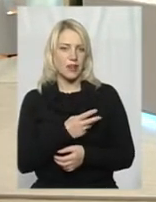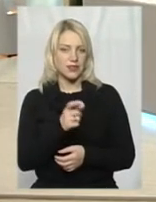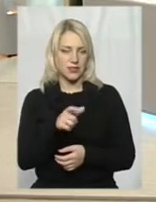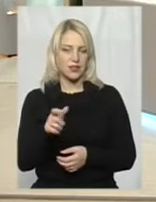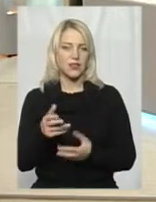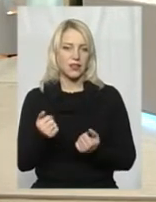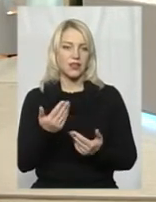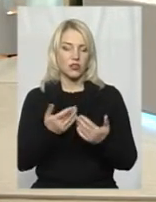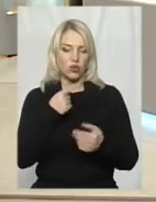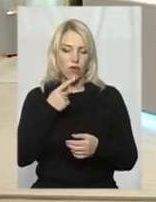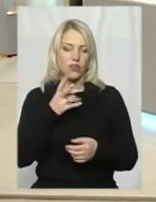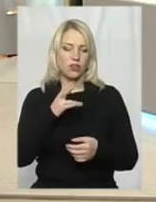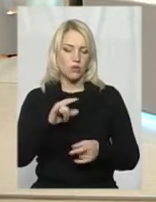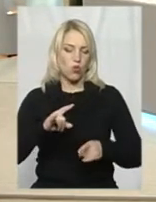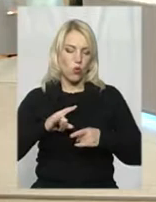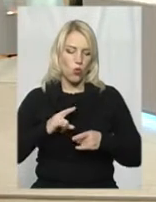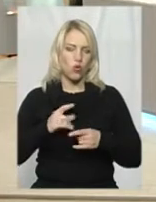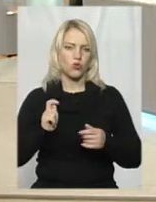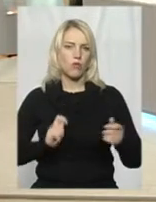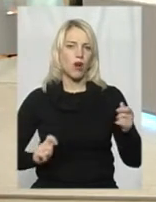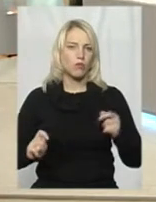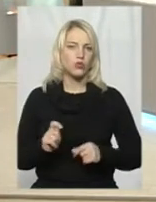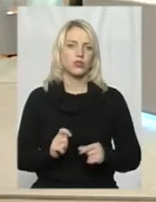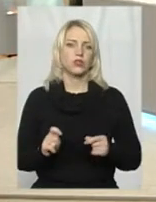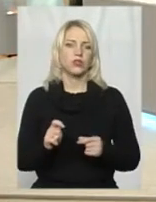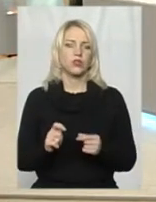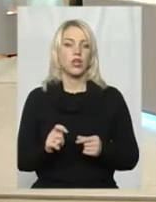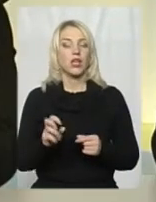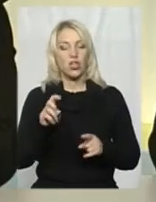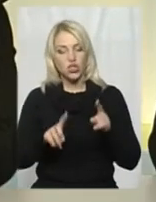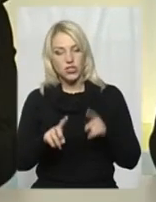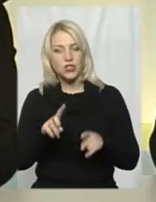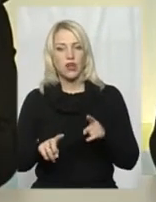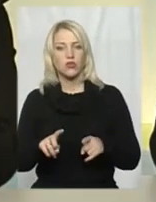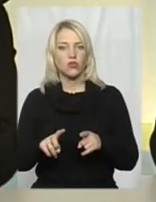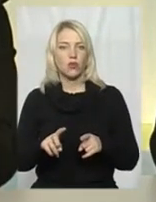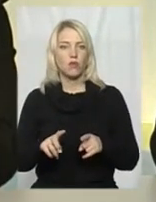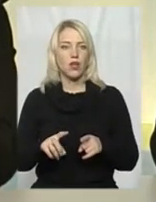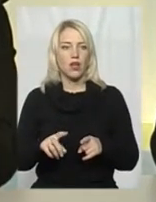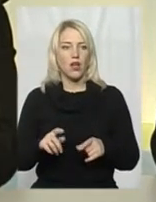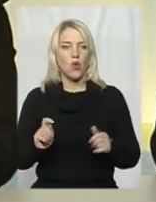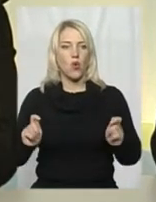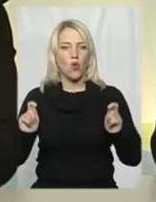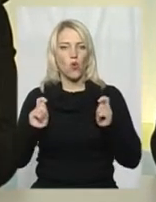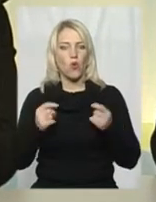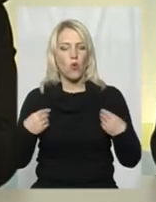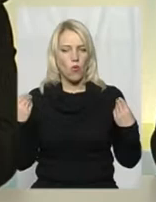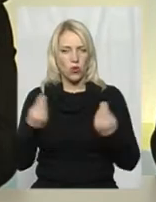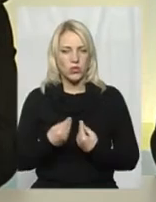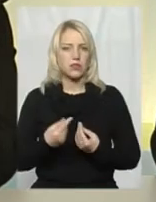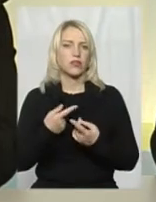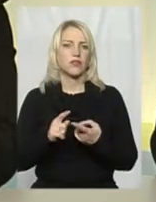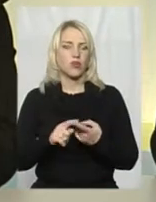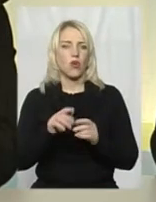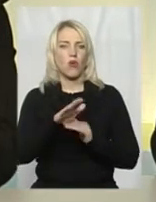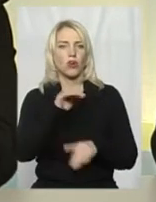про одяг, про амуніцію, про… Ну, з часом і одяг орендують на кіностудіях.